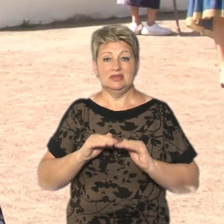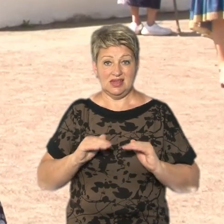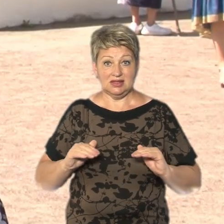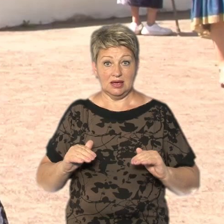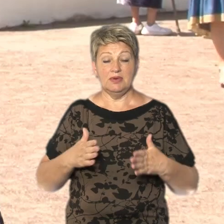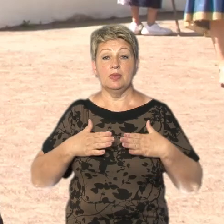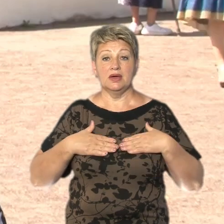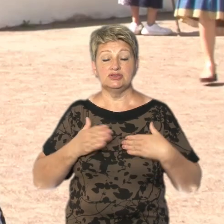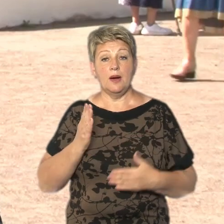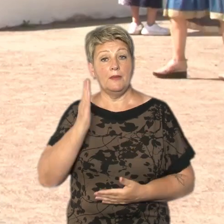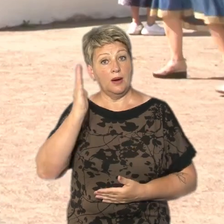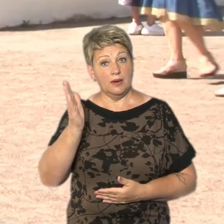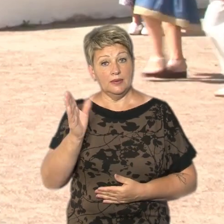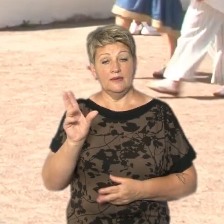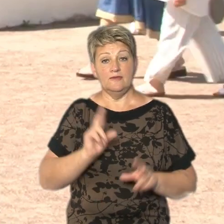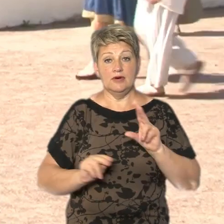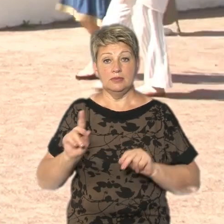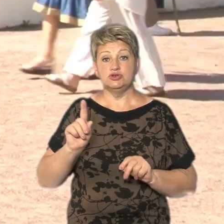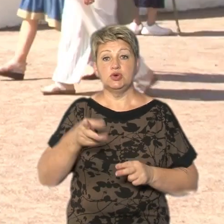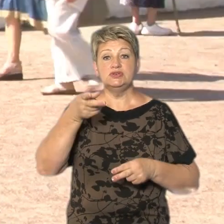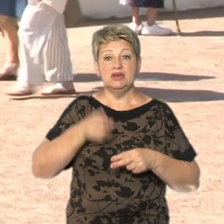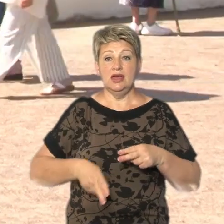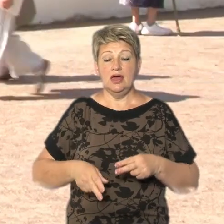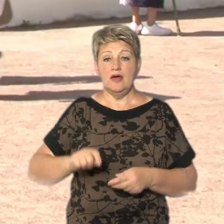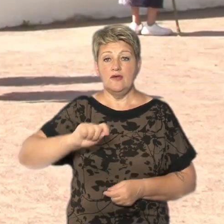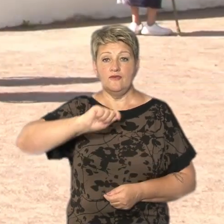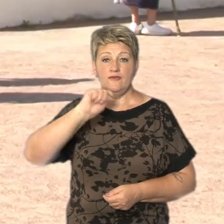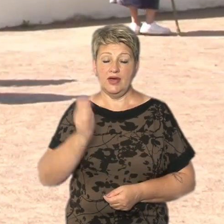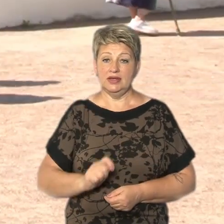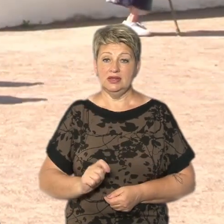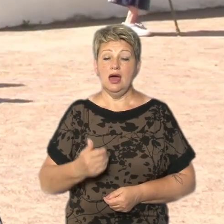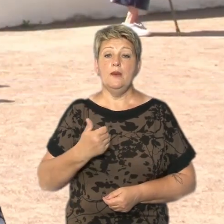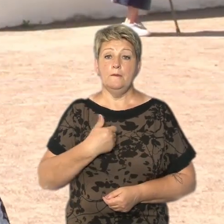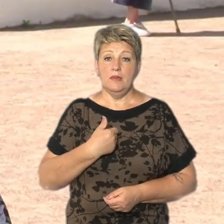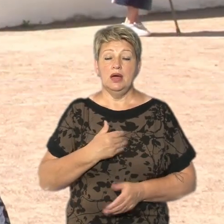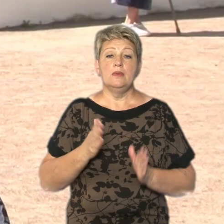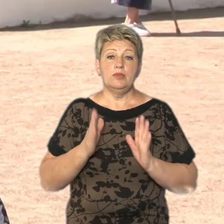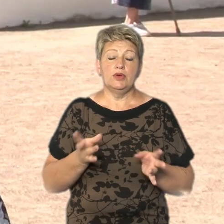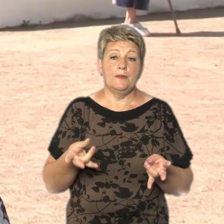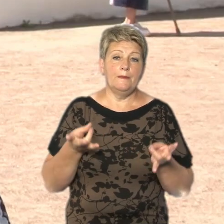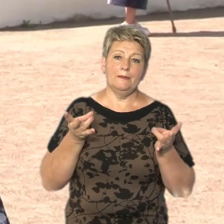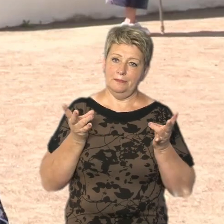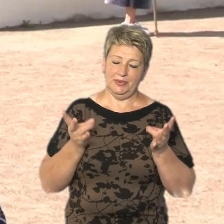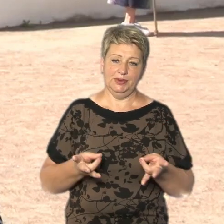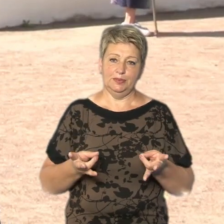Вважаю, що закінчиться війна. І ми, як ніколи, будемо потребувати